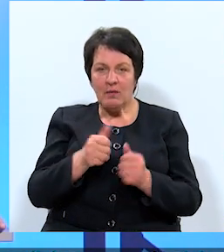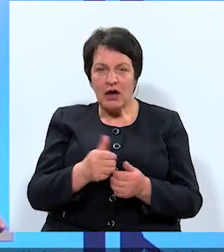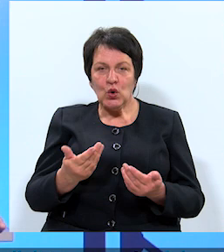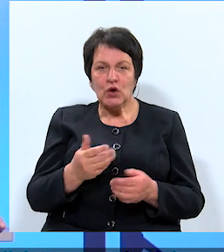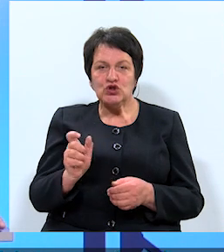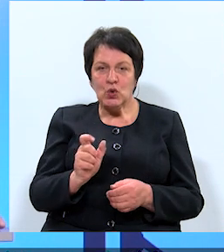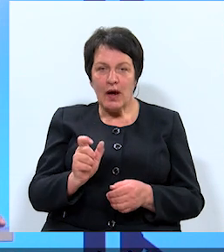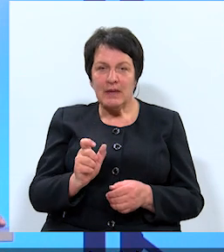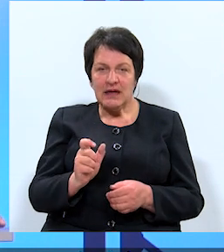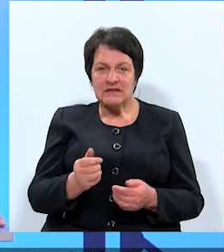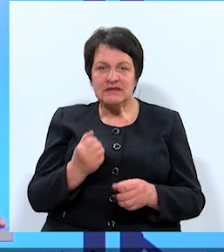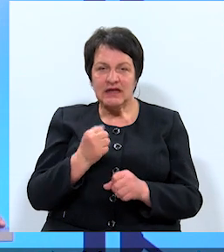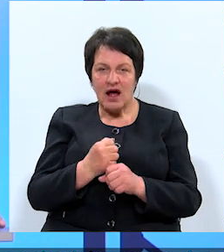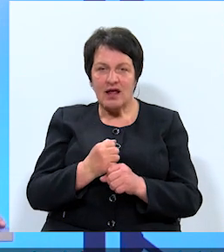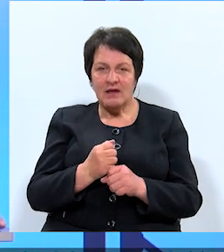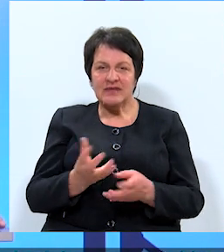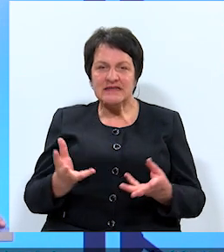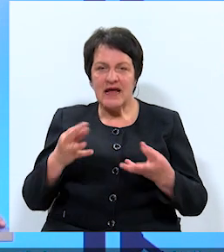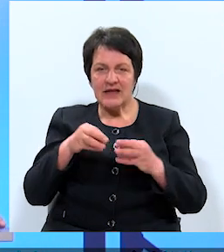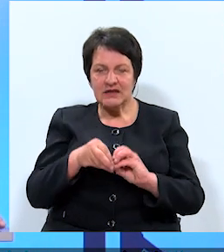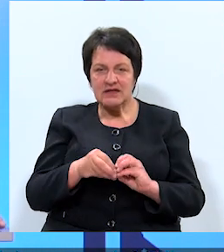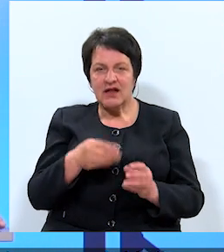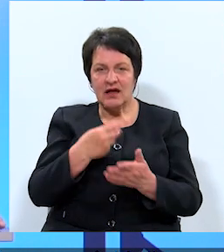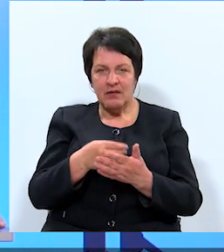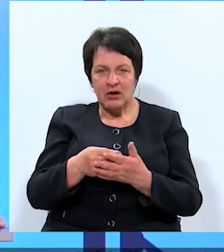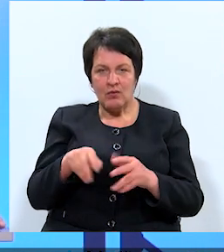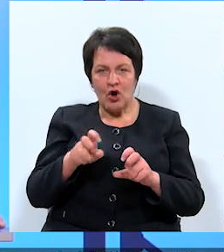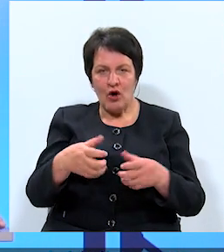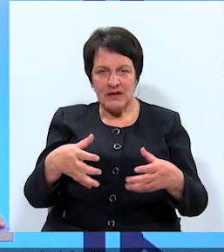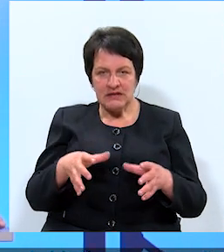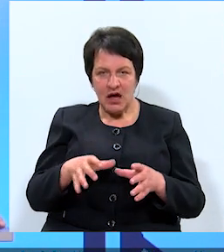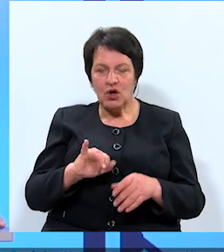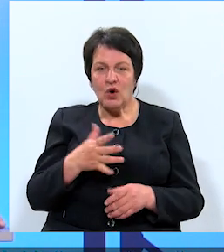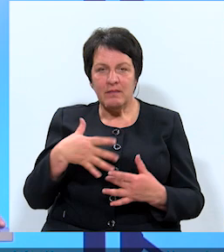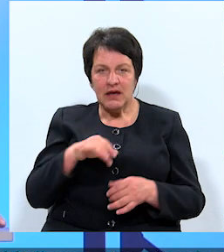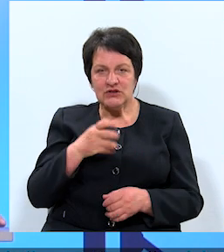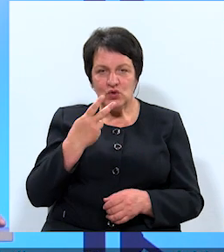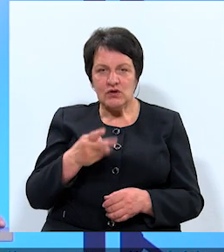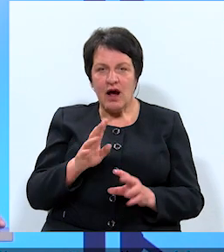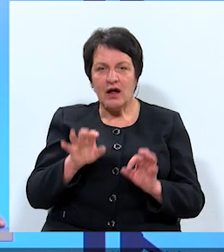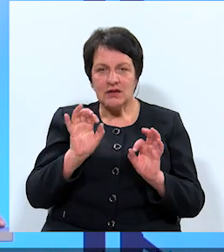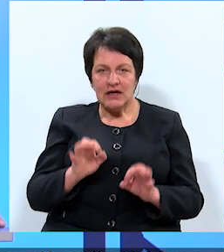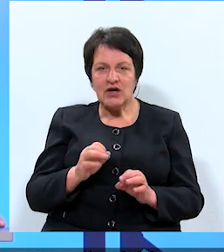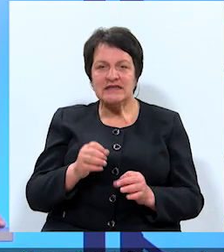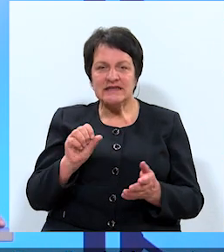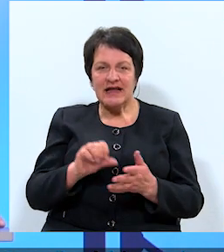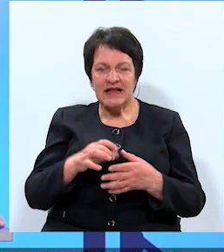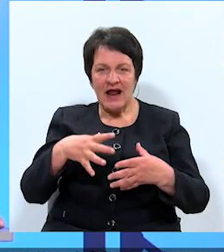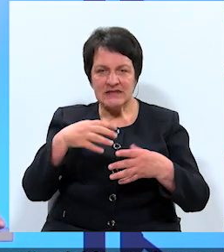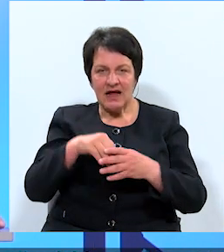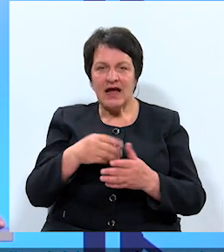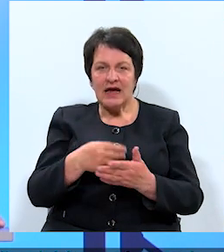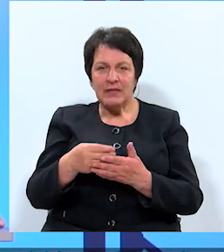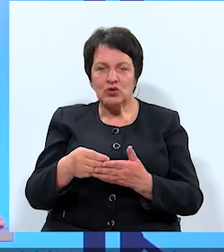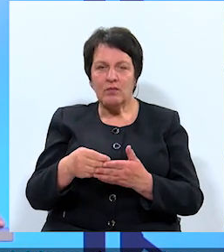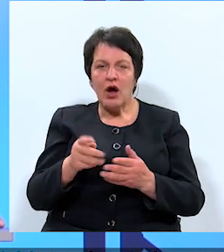kuri šobrīd strādā centralizētāju iepirkumu komisijā, jo mēs uzskatām, ka tieši centralizētāju iepirkumu komisija ir